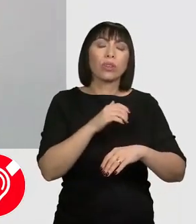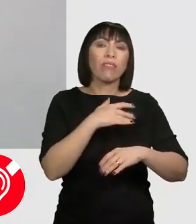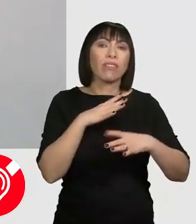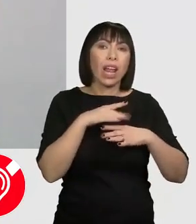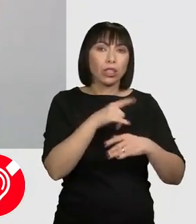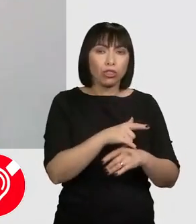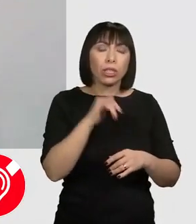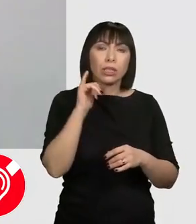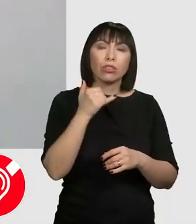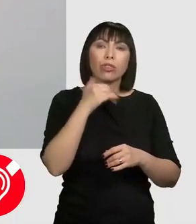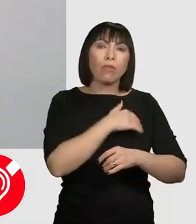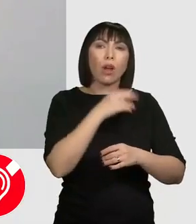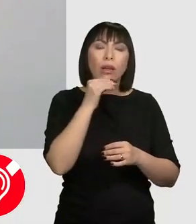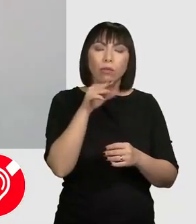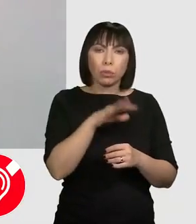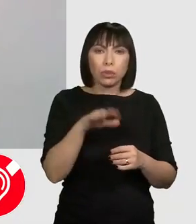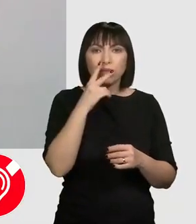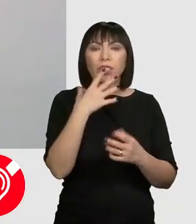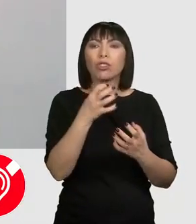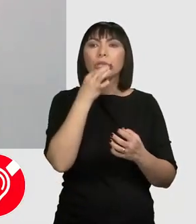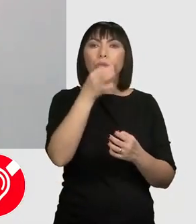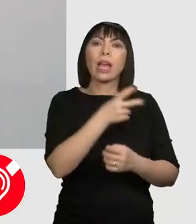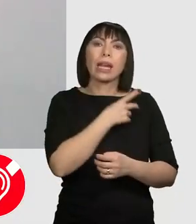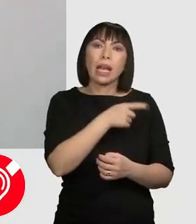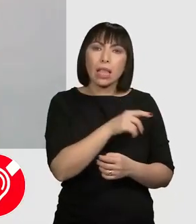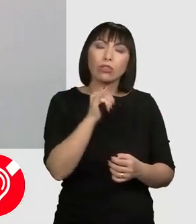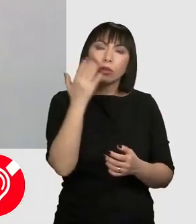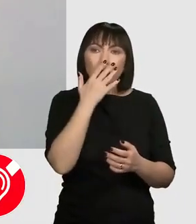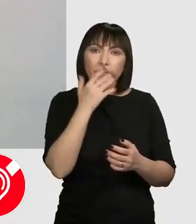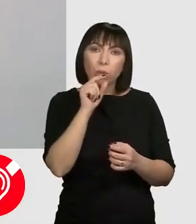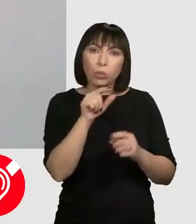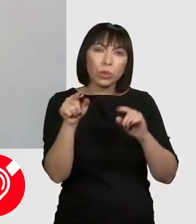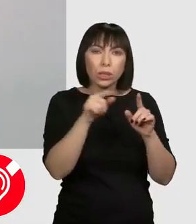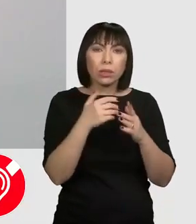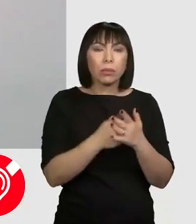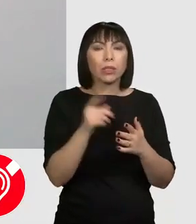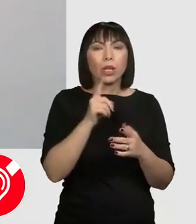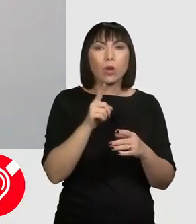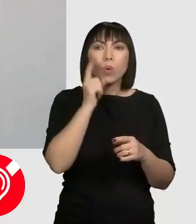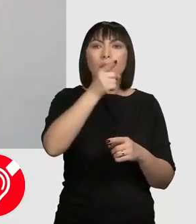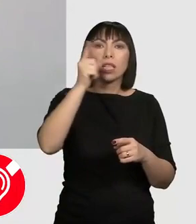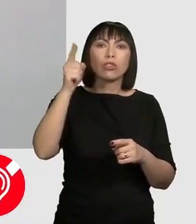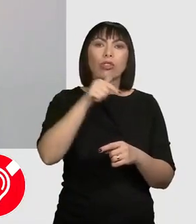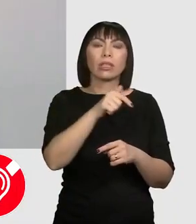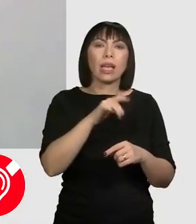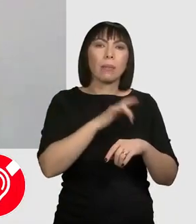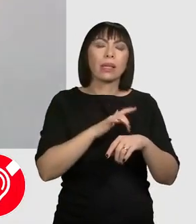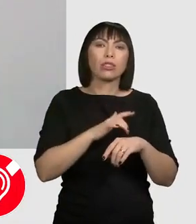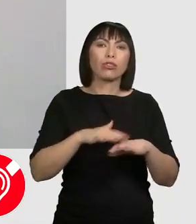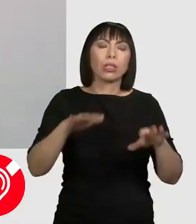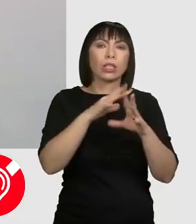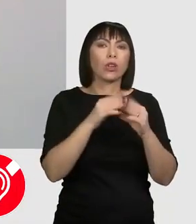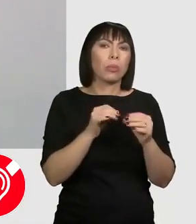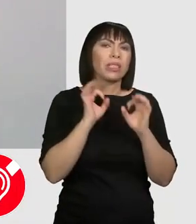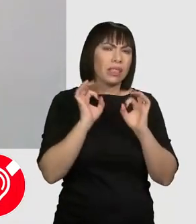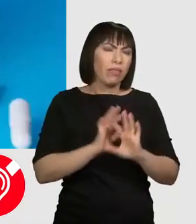de care ați vorbit și să vadă și ce spun și englezii și să mai învețe și ei puțin pentru că nu dirigează ei medicina din România. Ca să